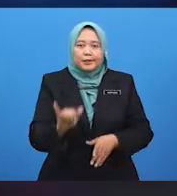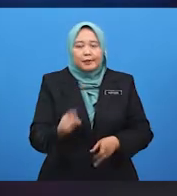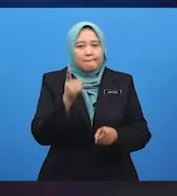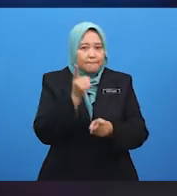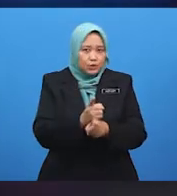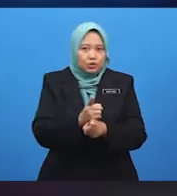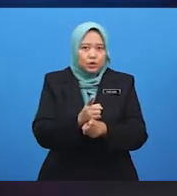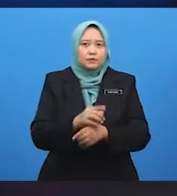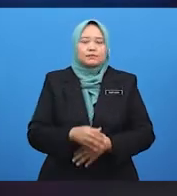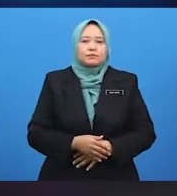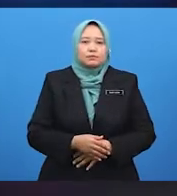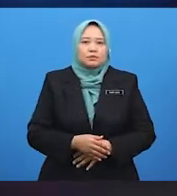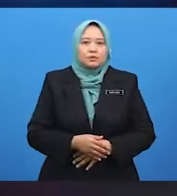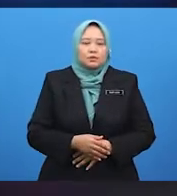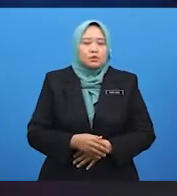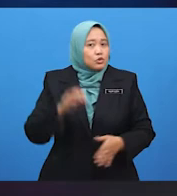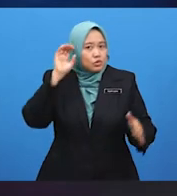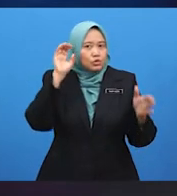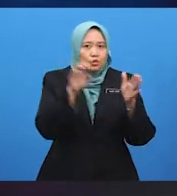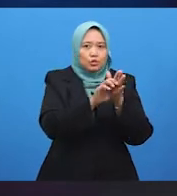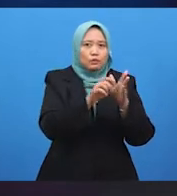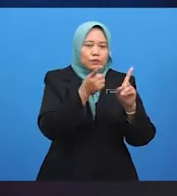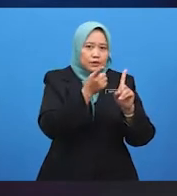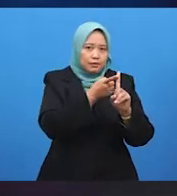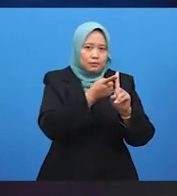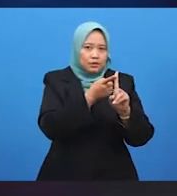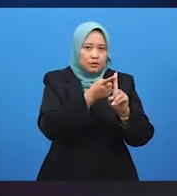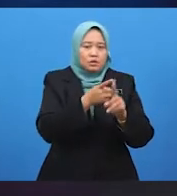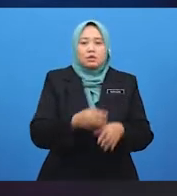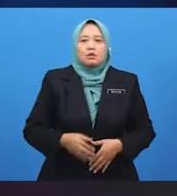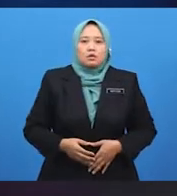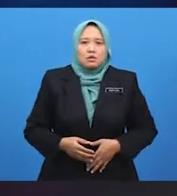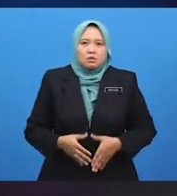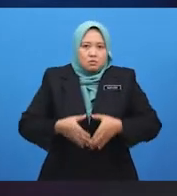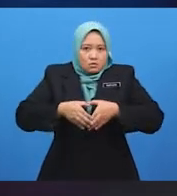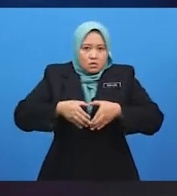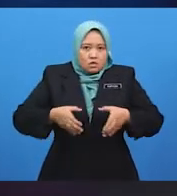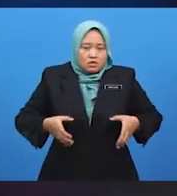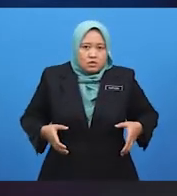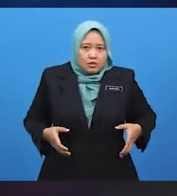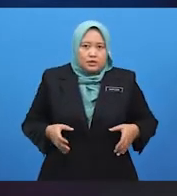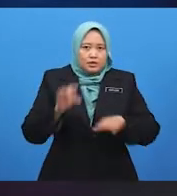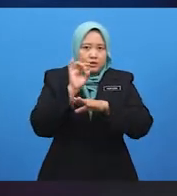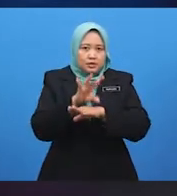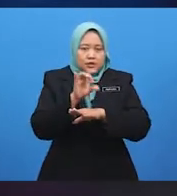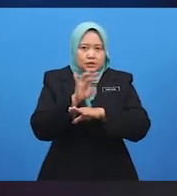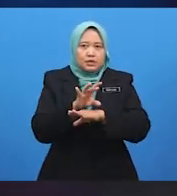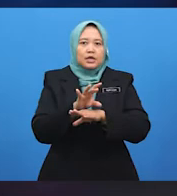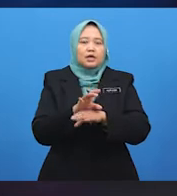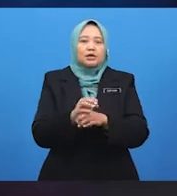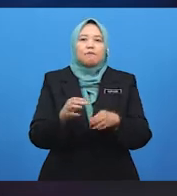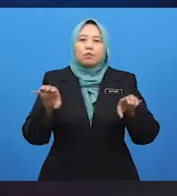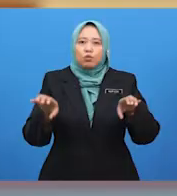contoh sikap berani yang pertama ialah berani menegur perbuatan jiran apabila melakukan